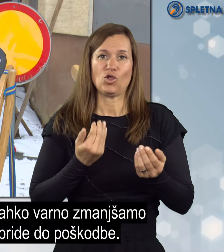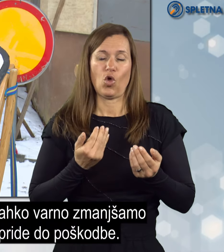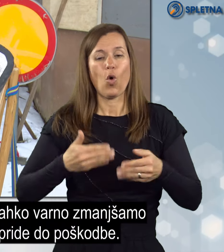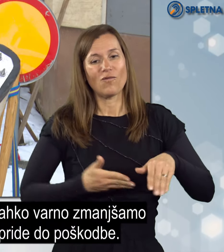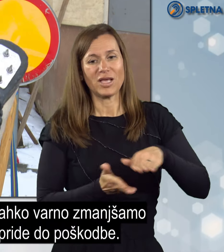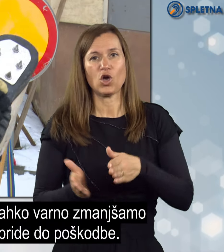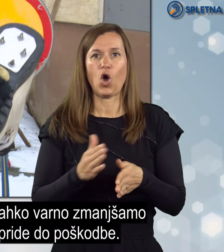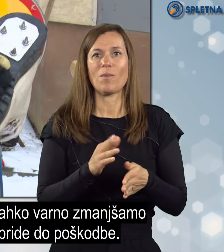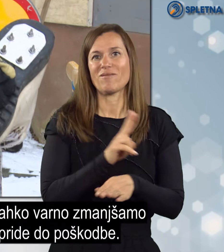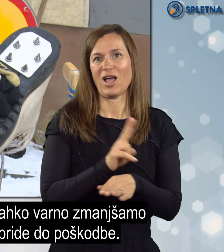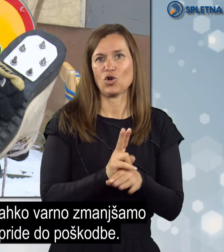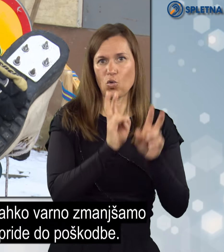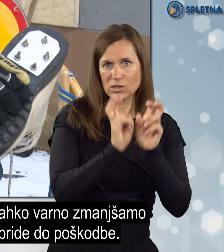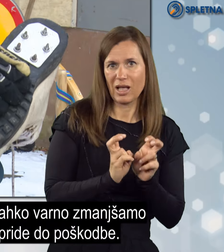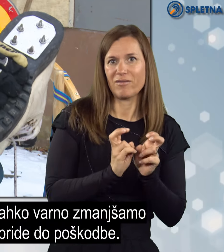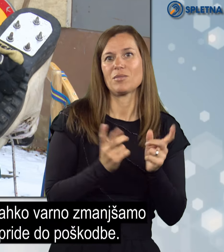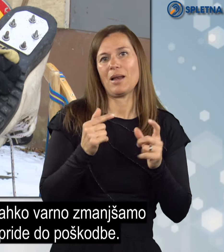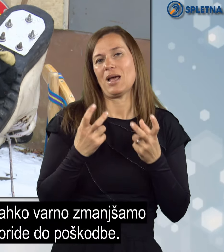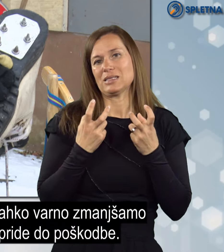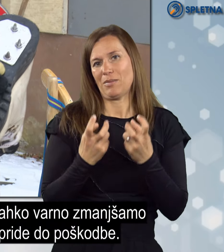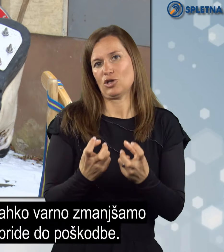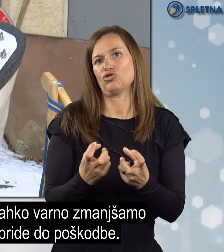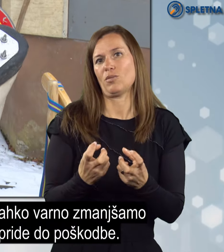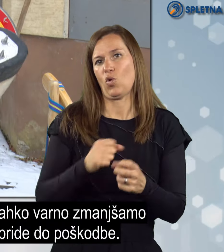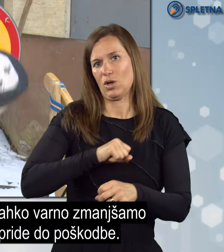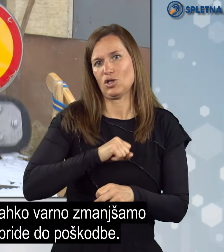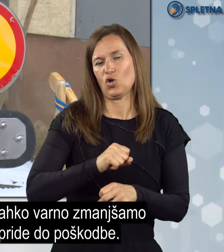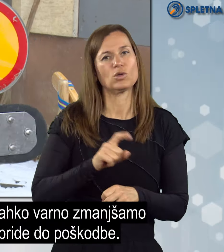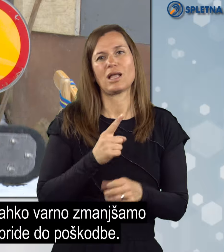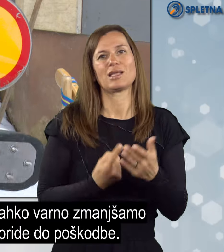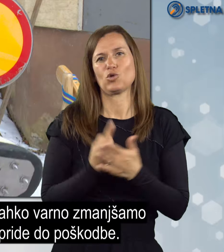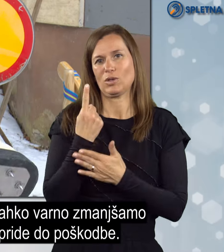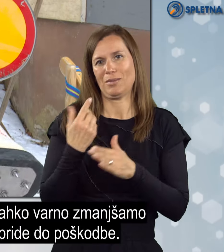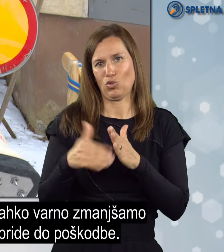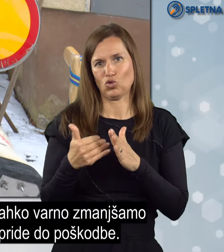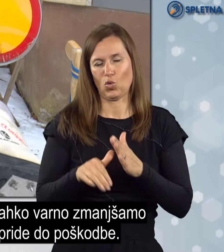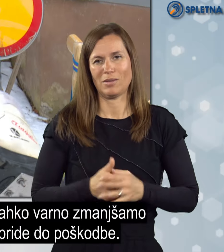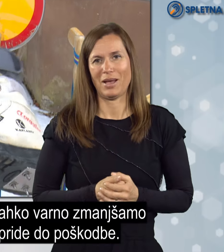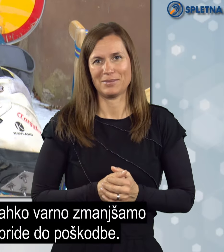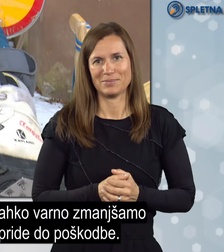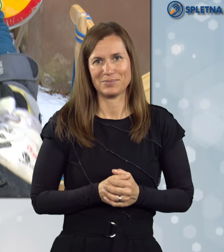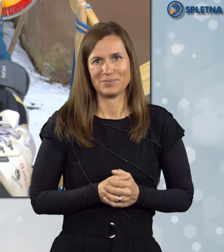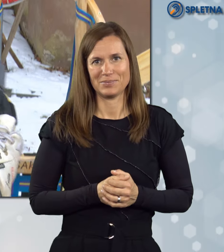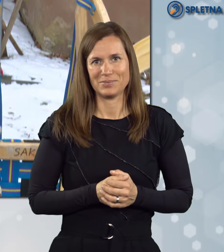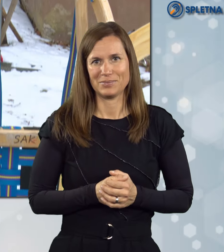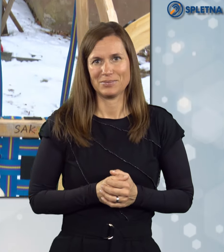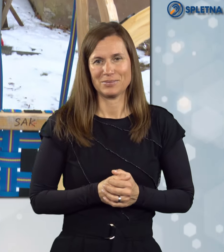lahko varno ustavimo, oziroma zmanjšamo hitrost, da ne pride do poškodbe.